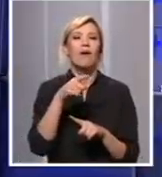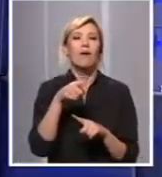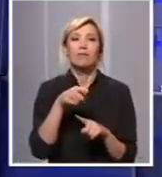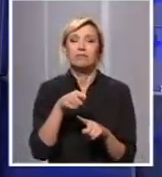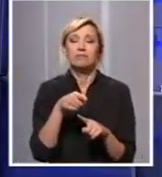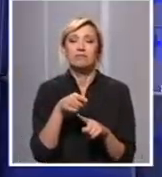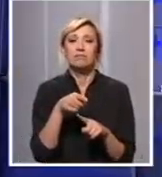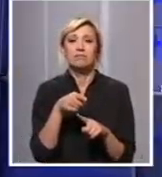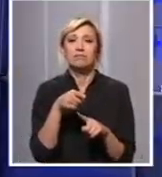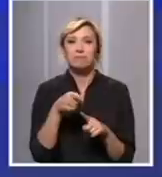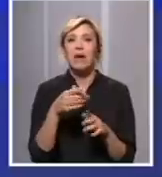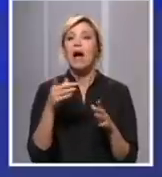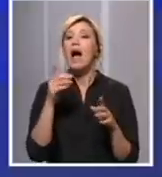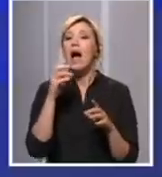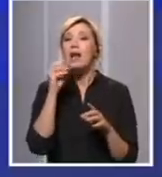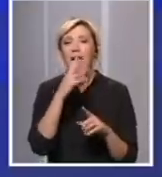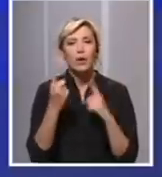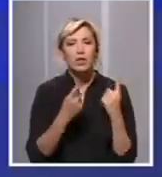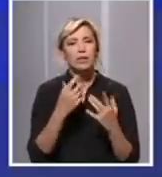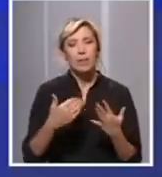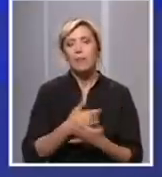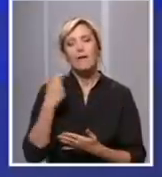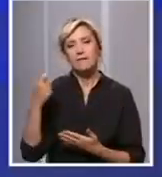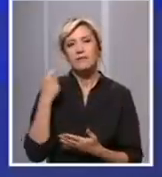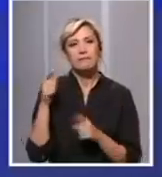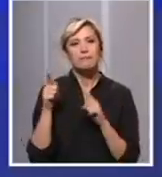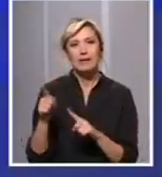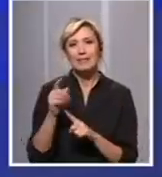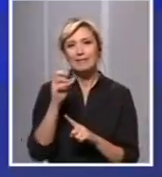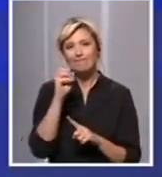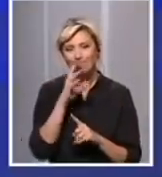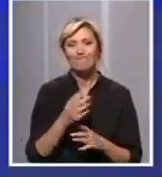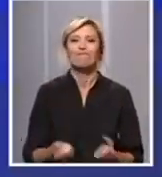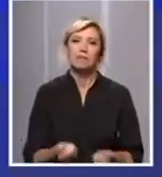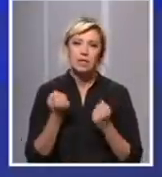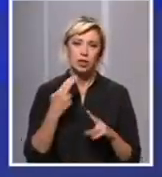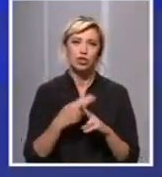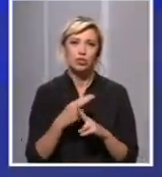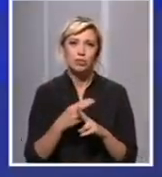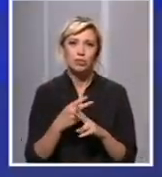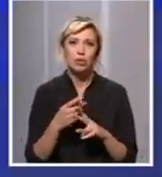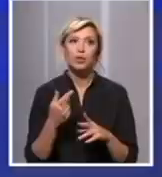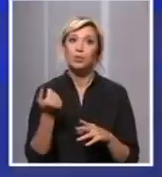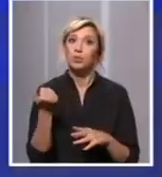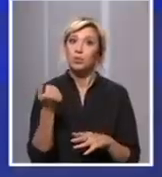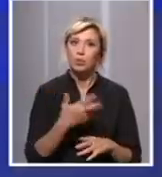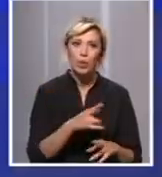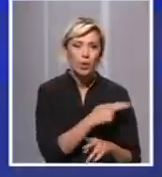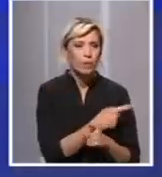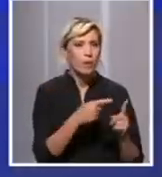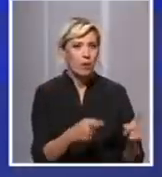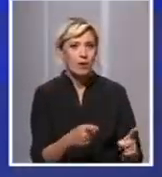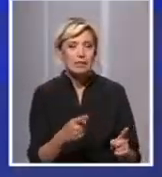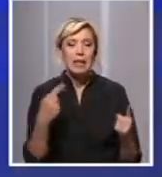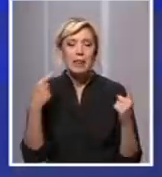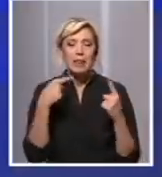na području Novog Pazara sa tim nekim najtežim kliničkim slikama, opet u odnosu na broj hospitalizovanih. Tako da je to,